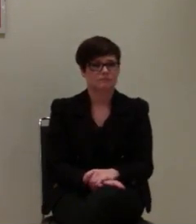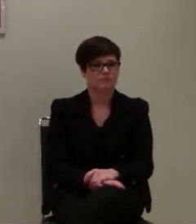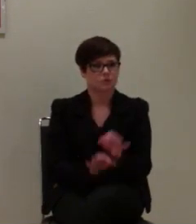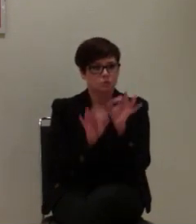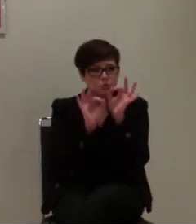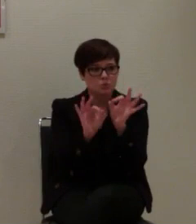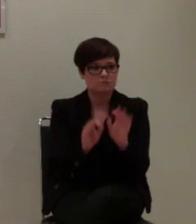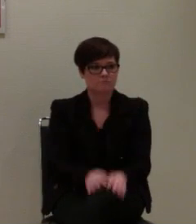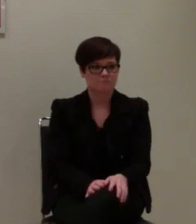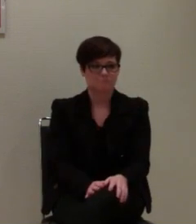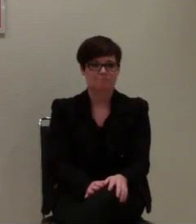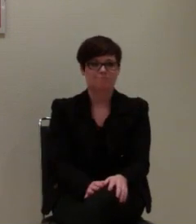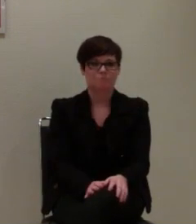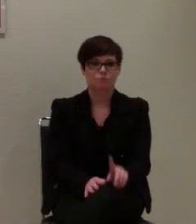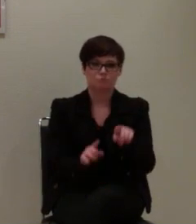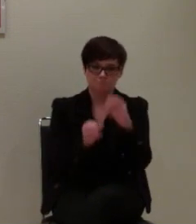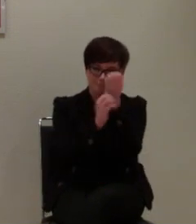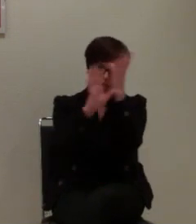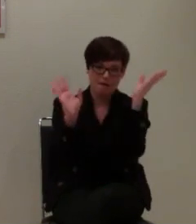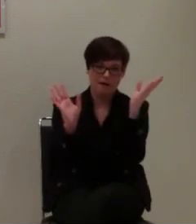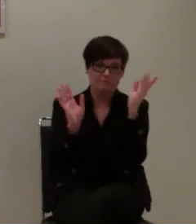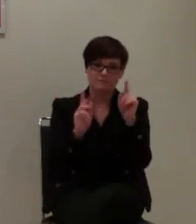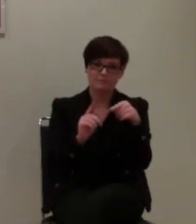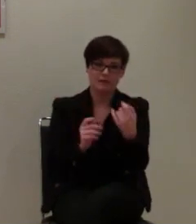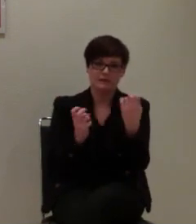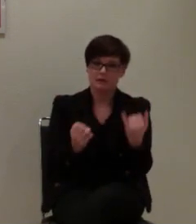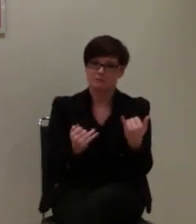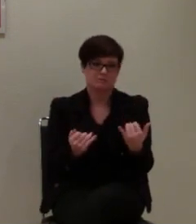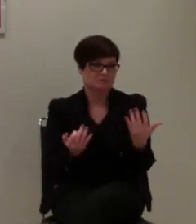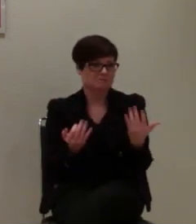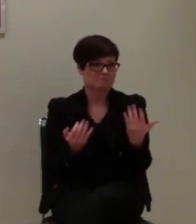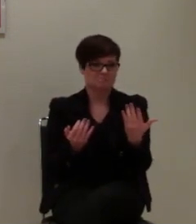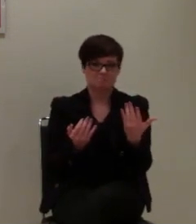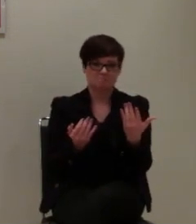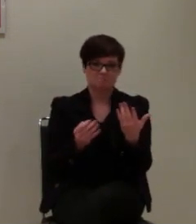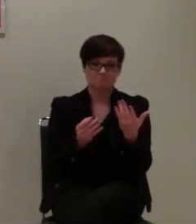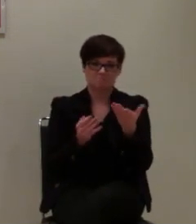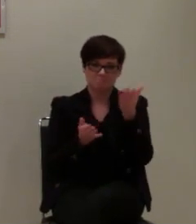Gut, dann hätten wir das ja soweit geklärt und damit wären wir dann, denke ich, durch.